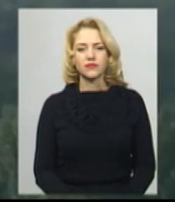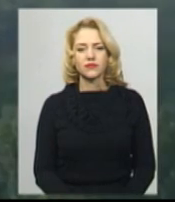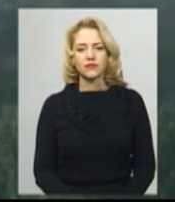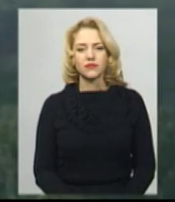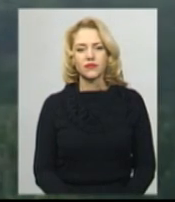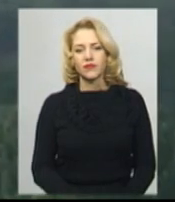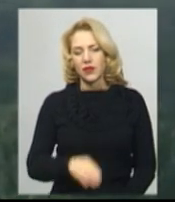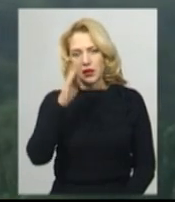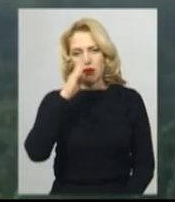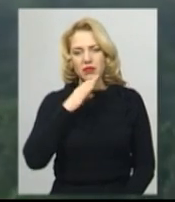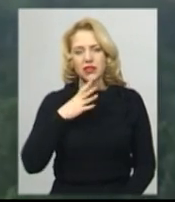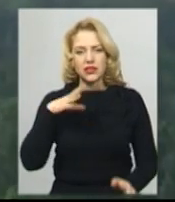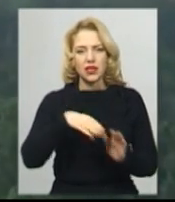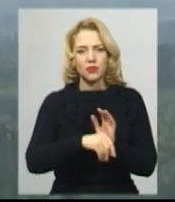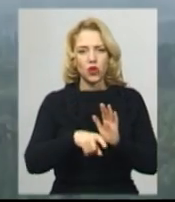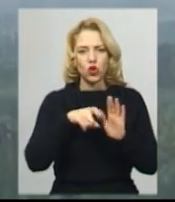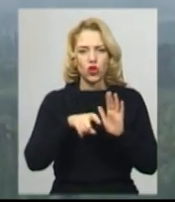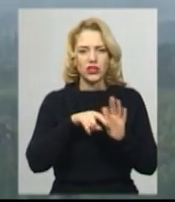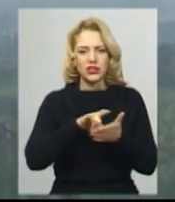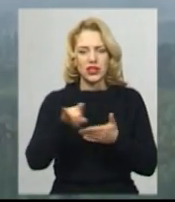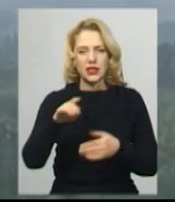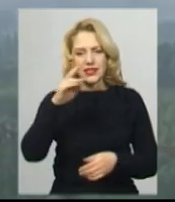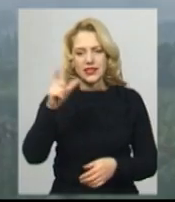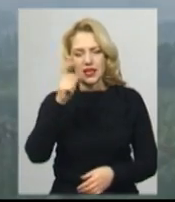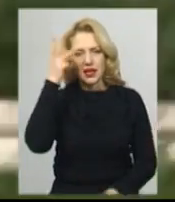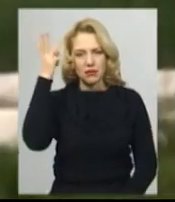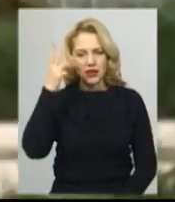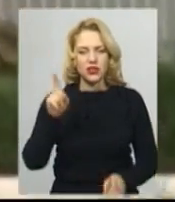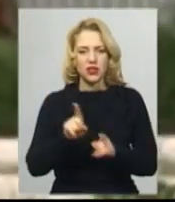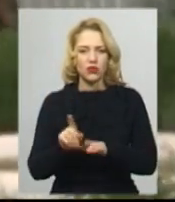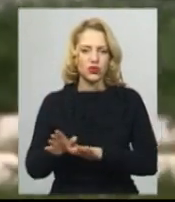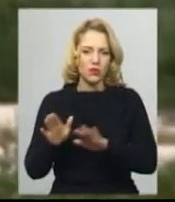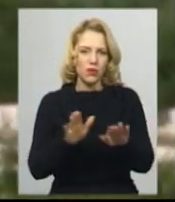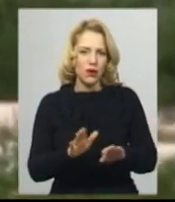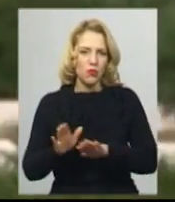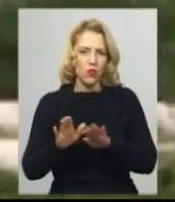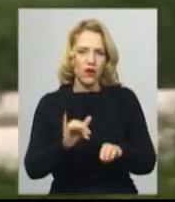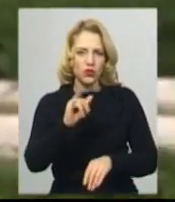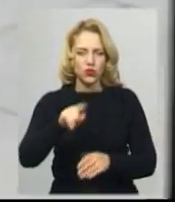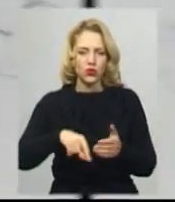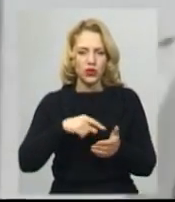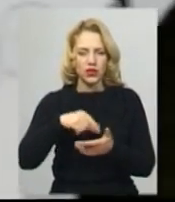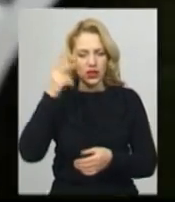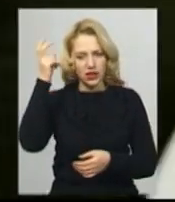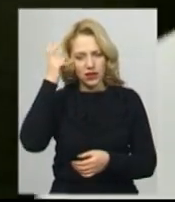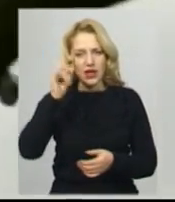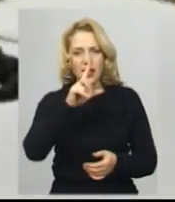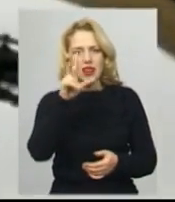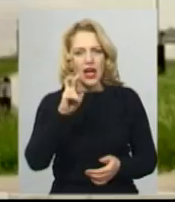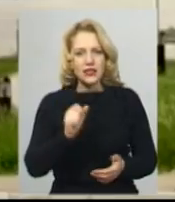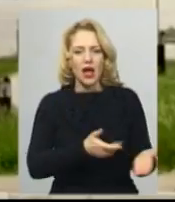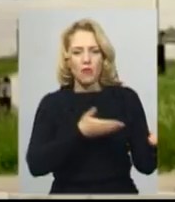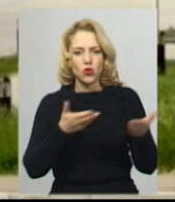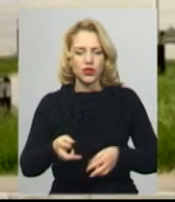Батьки загиблих на Донецькому литовищі кіборів Смельничини також перебувають в Києві на запрошенні Міністерства оборони України, розповів начальник пресслужби